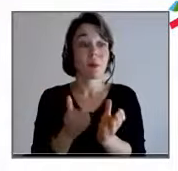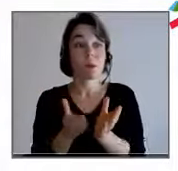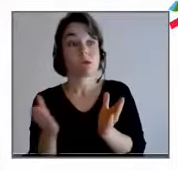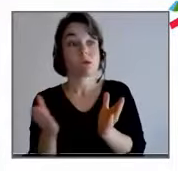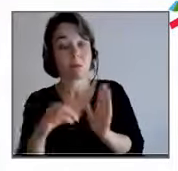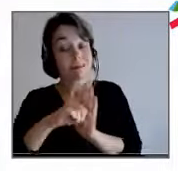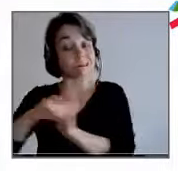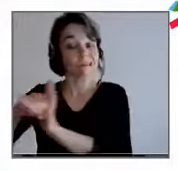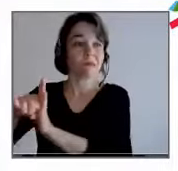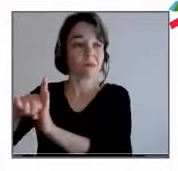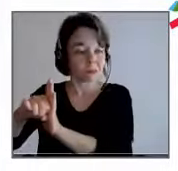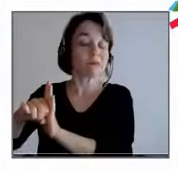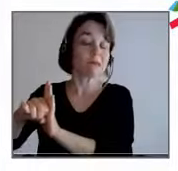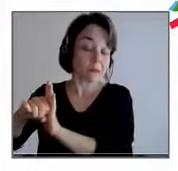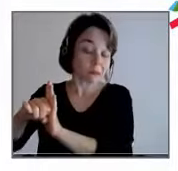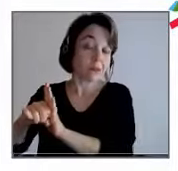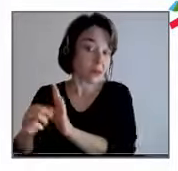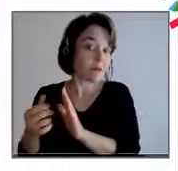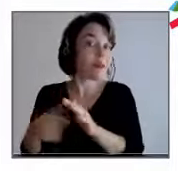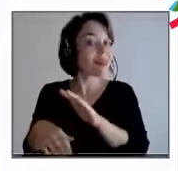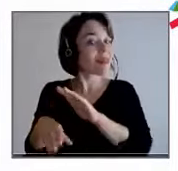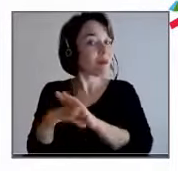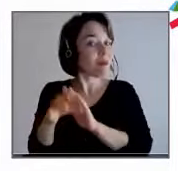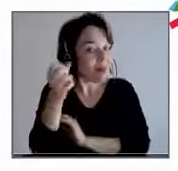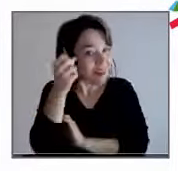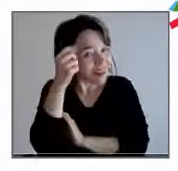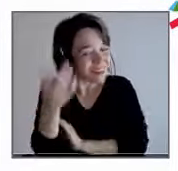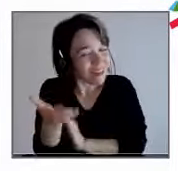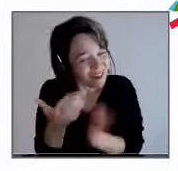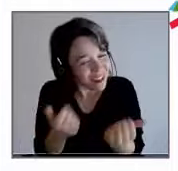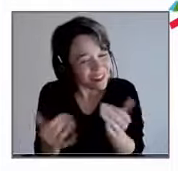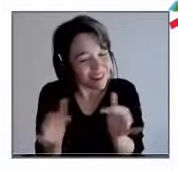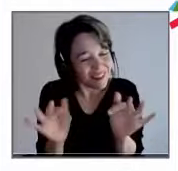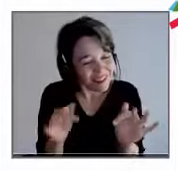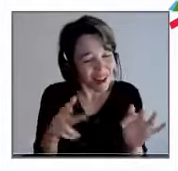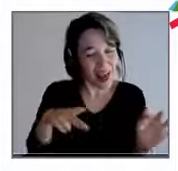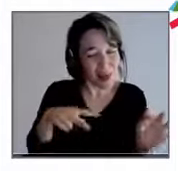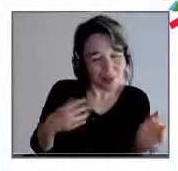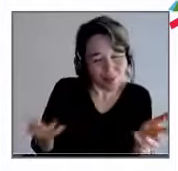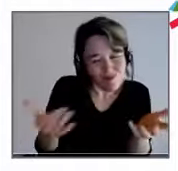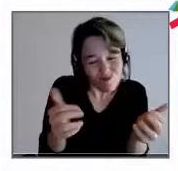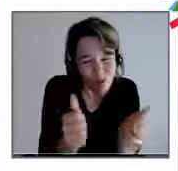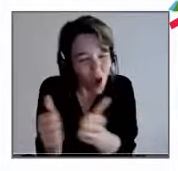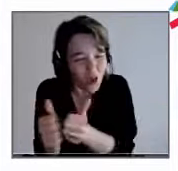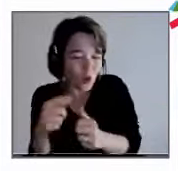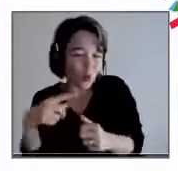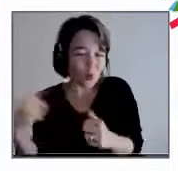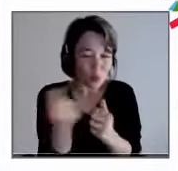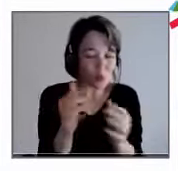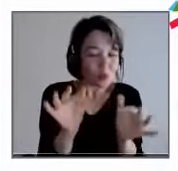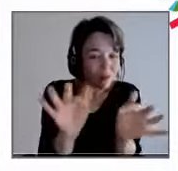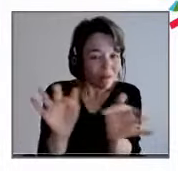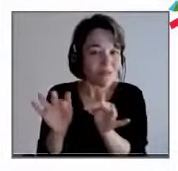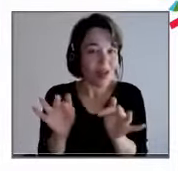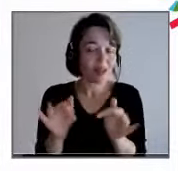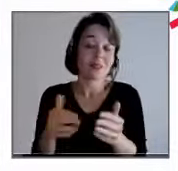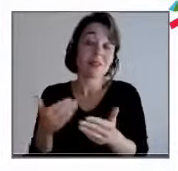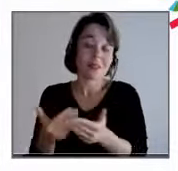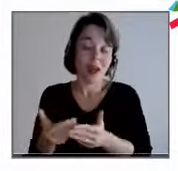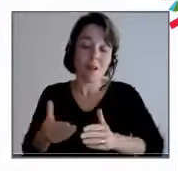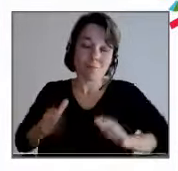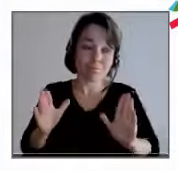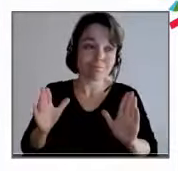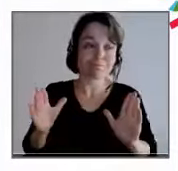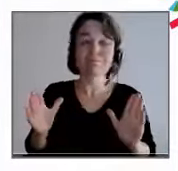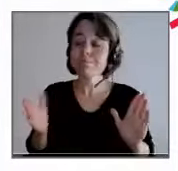aussi sur la fraternité. Donc, ce n pas un bien en soi. Encore faut-il se poser la question du pourquoi je fais corps avec ces gens-là et dans quel but.